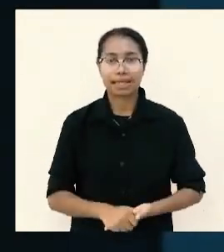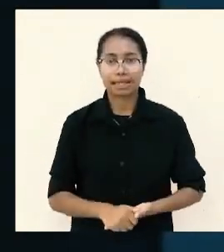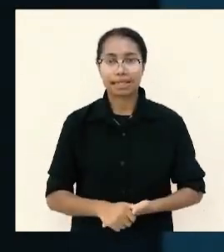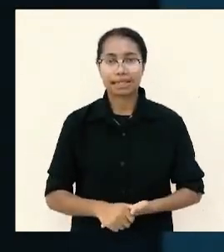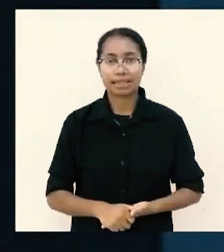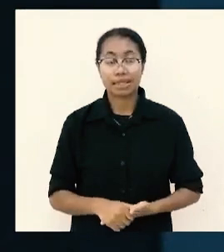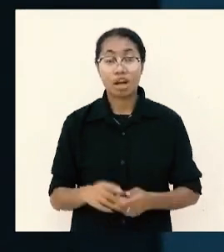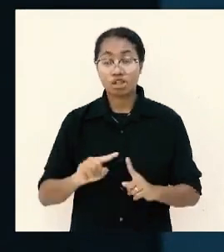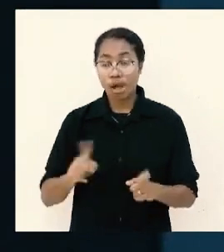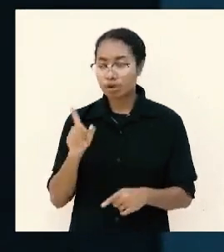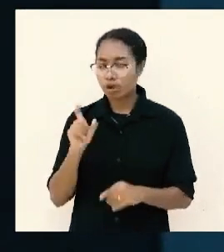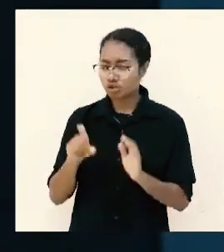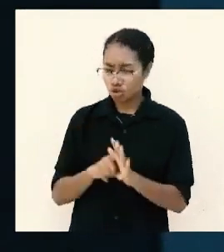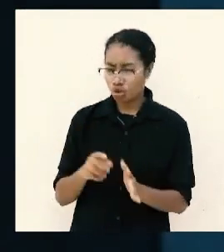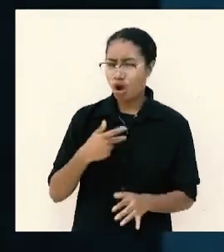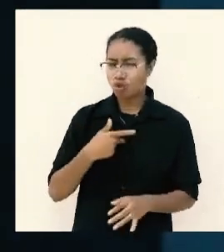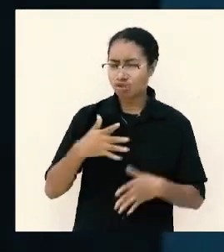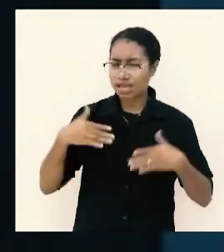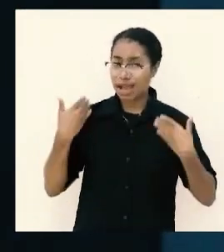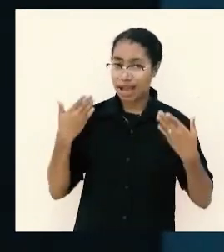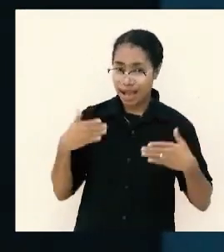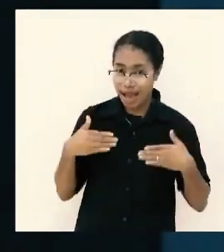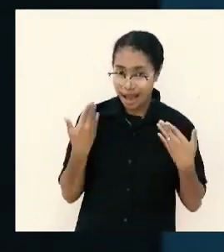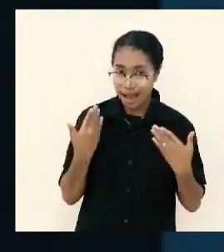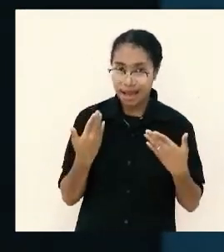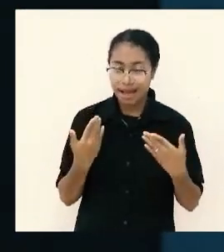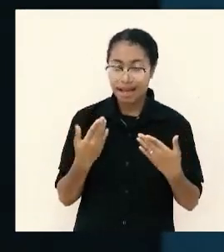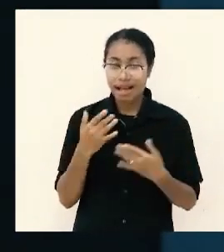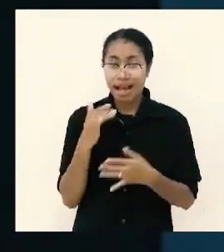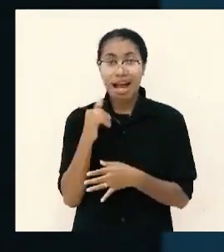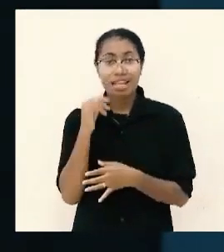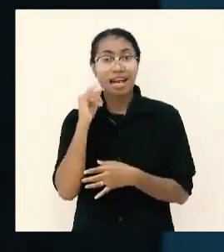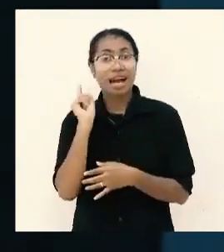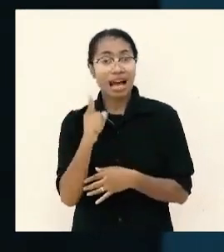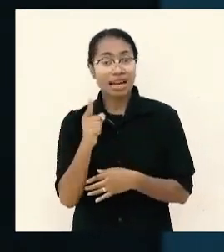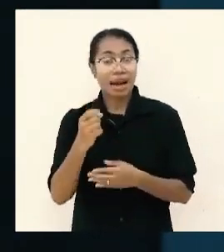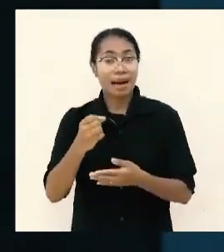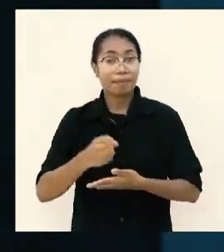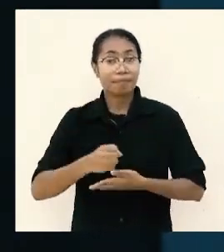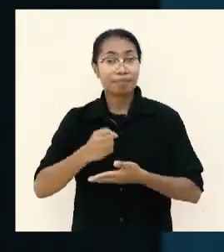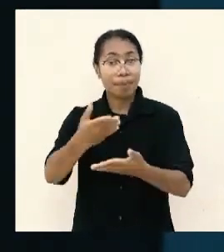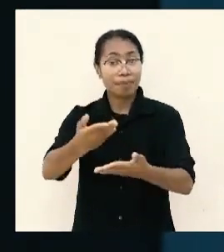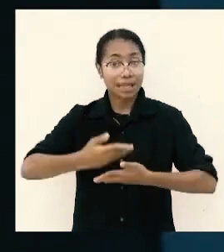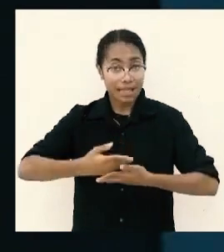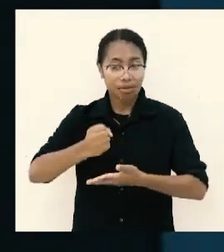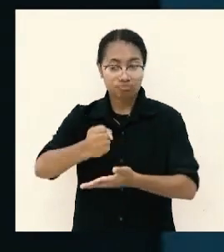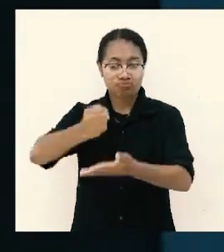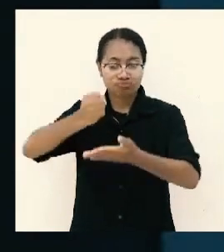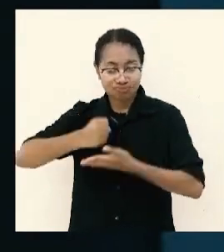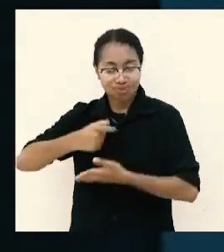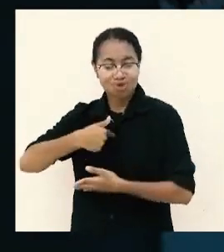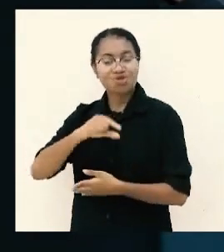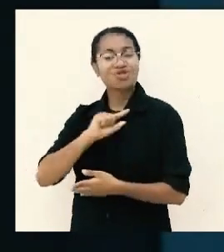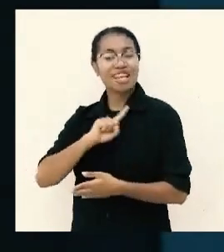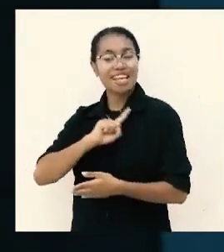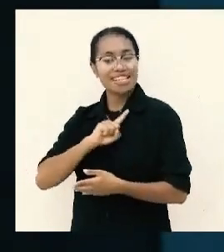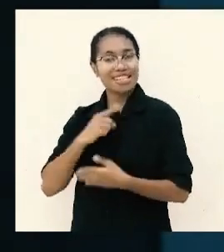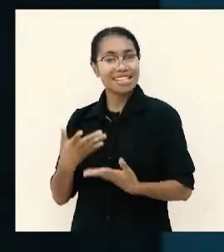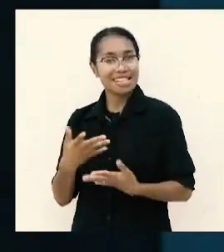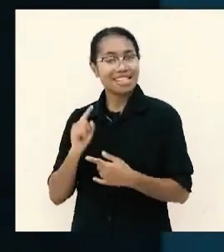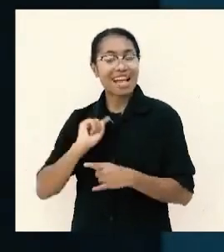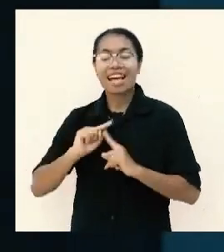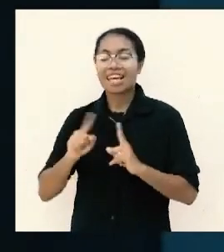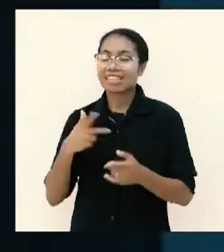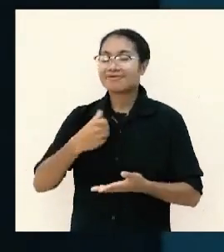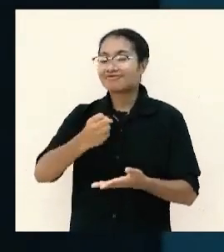jikalau saya bersuka cita hanya karena pemberian yang diberikan pada saya saya menerima pemberian